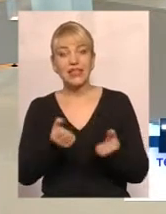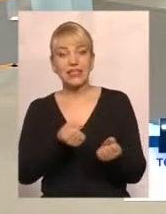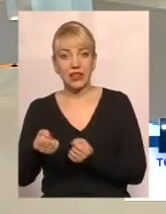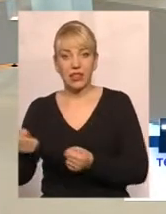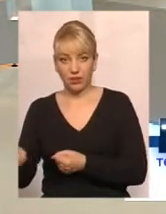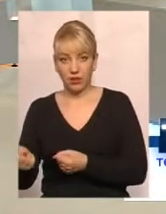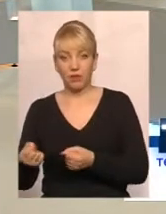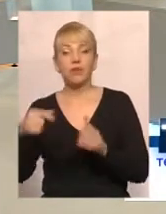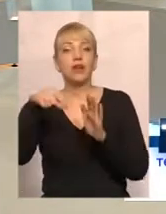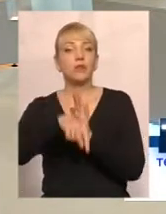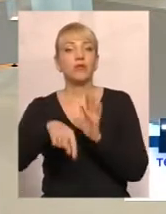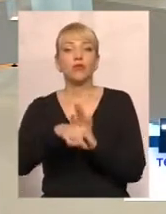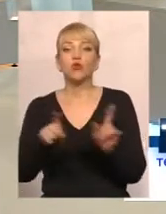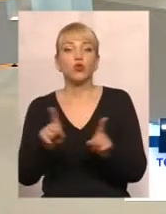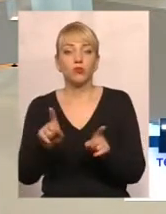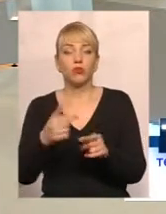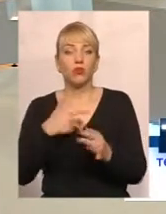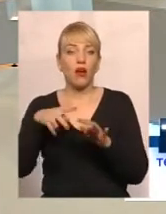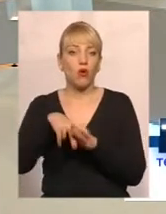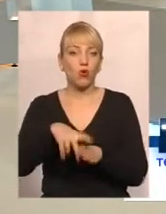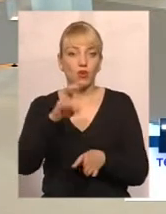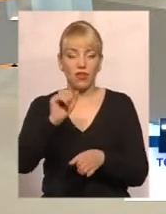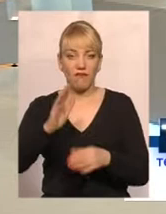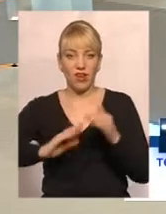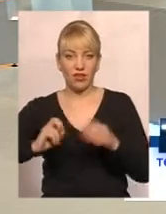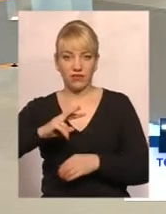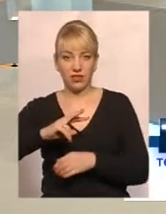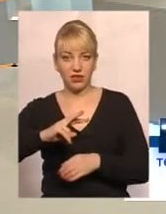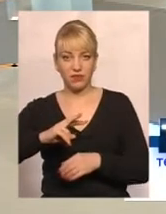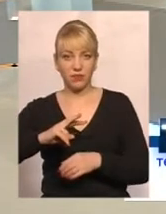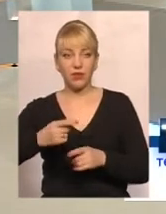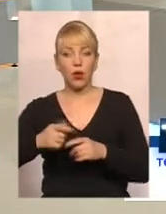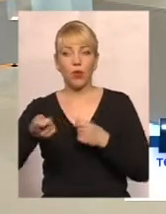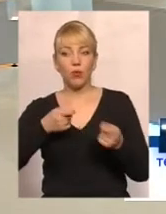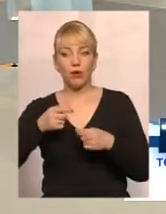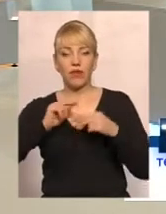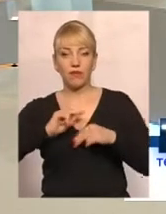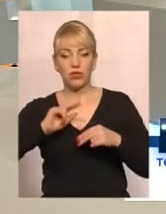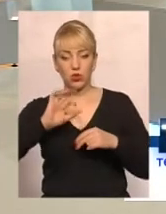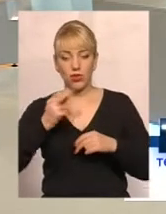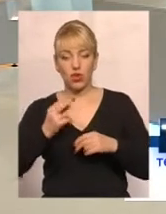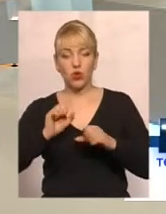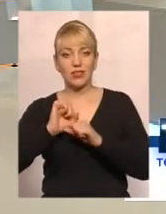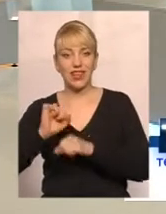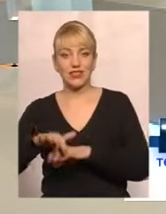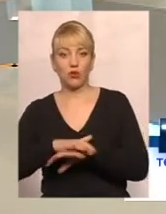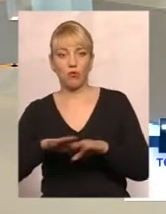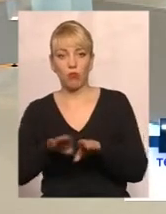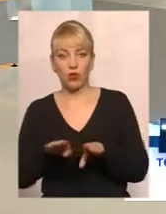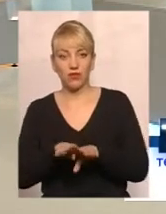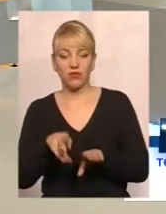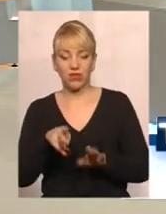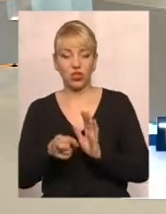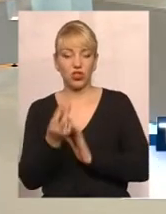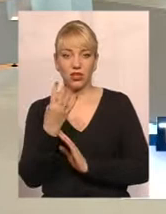нагрузка на фахівців управління соціального захисту населення, порівняно з 2014